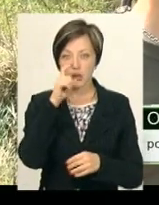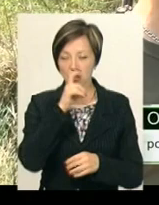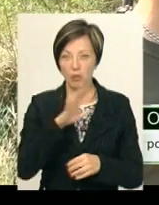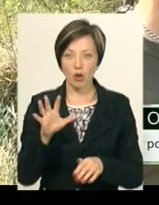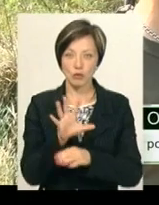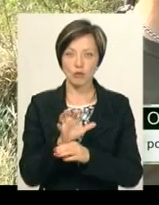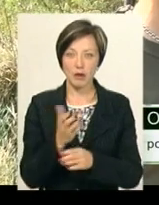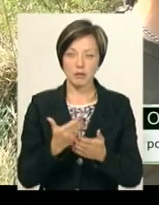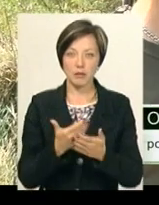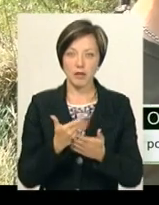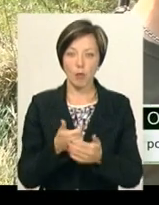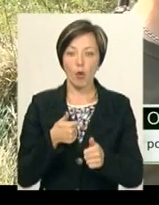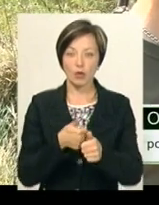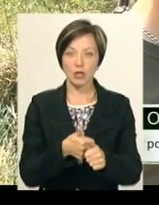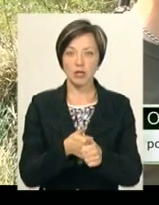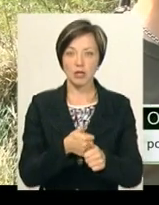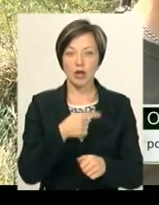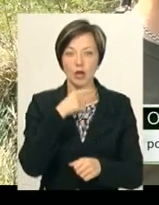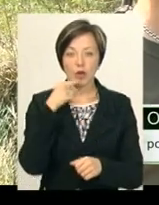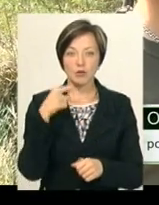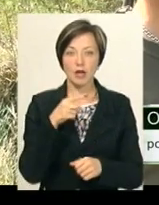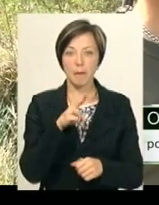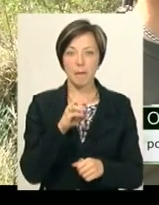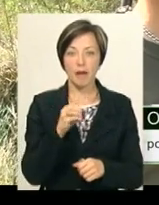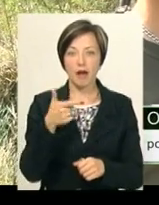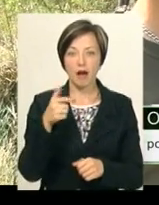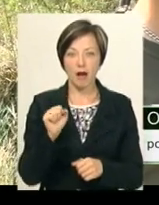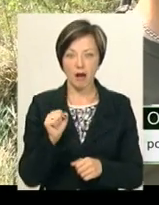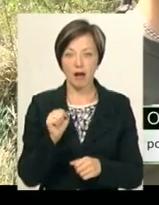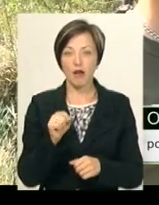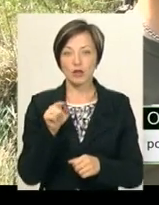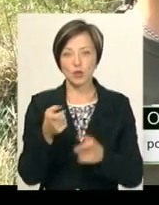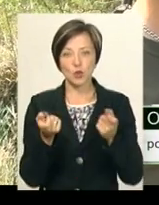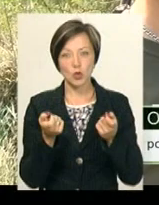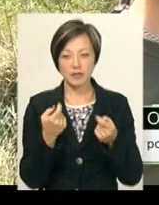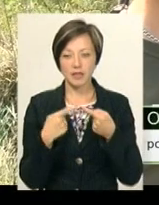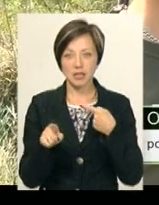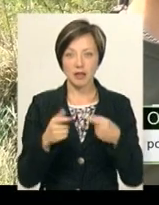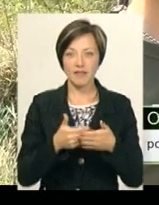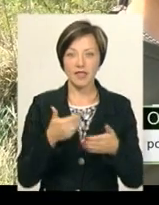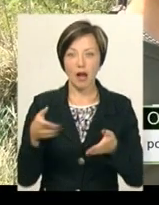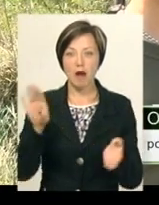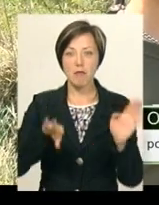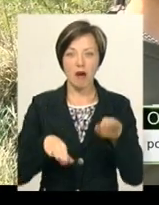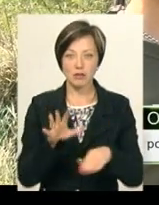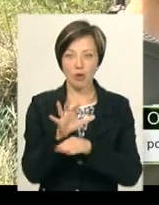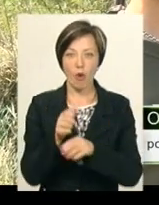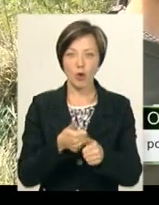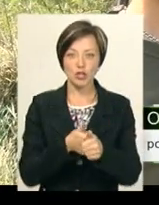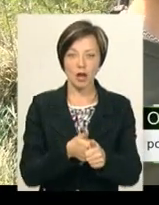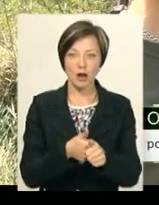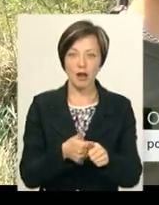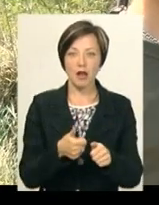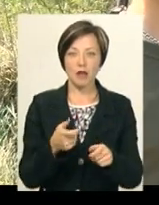якщо взяти по гончаках, русський гончак, але вони трошки відрізняються від карпатського гончака, що вони